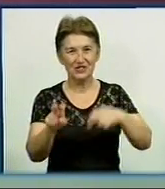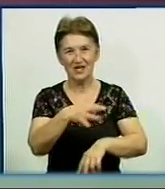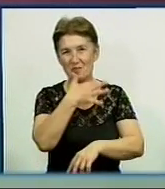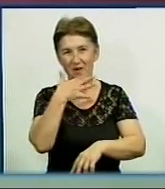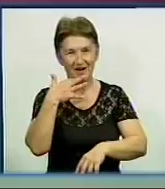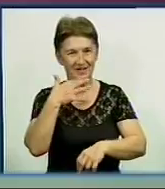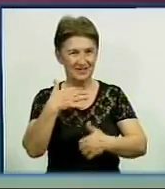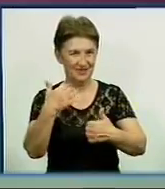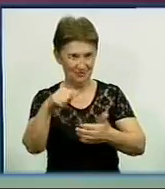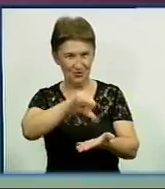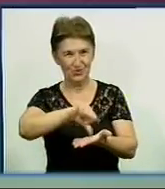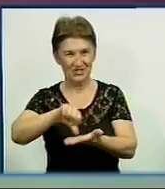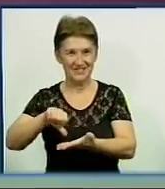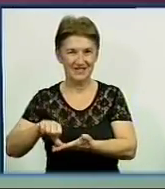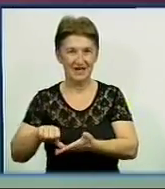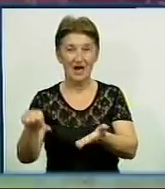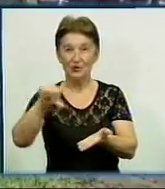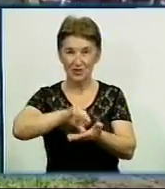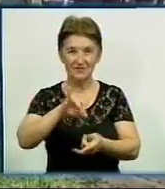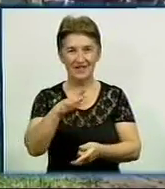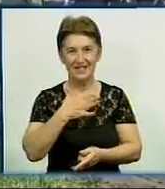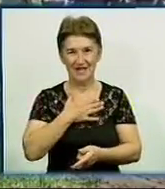водних баталіях побувала і наша знімальна група.